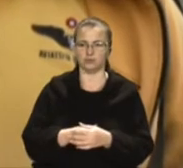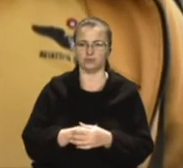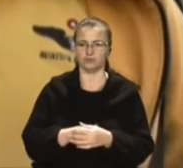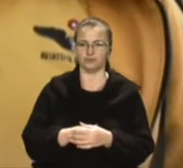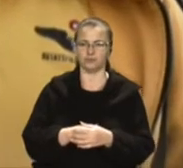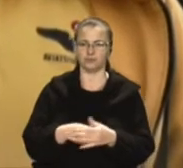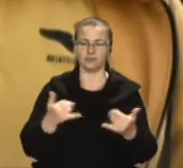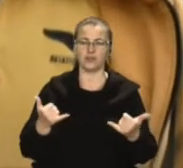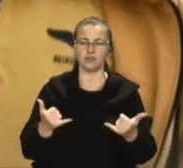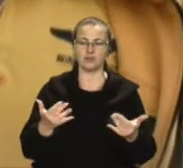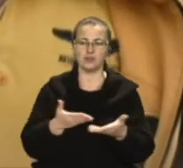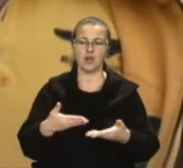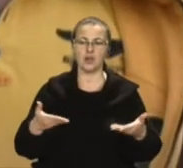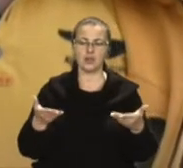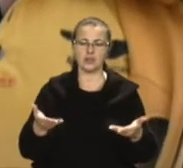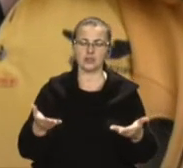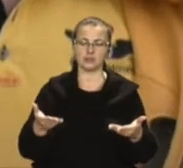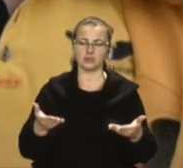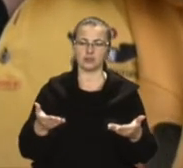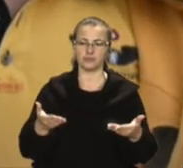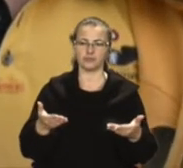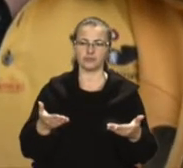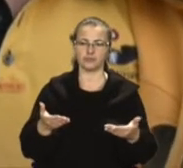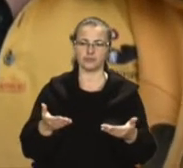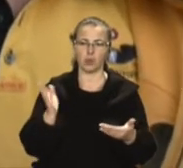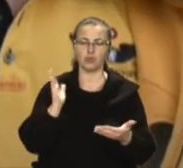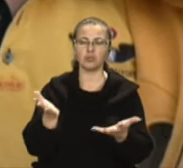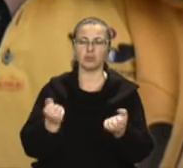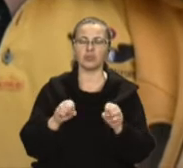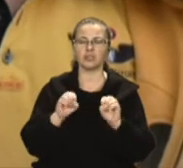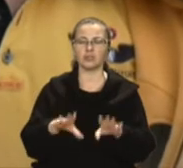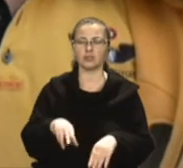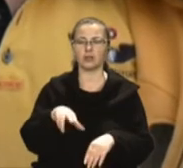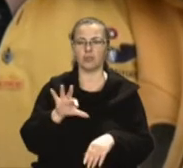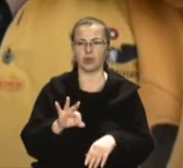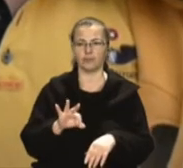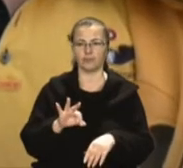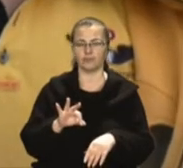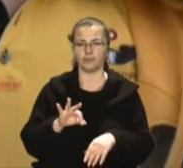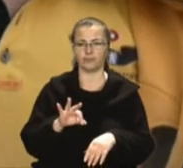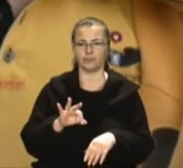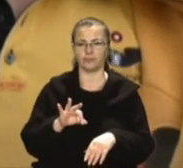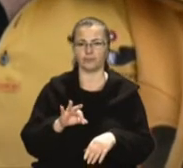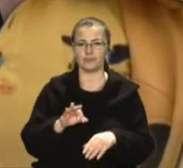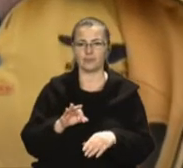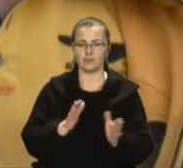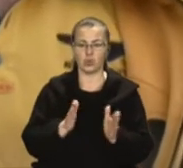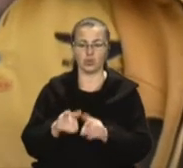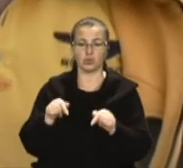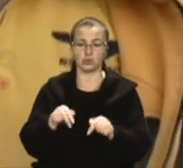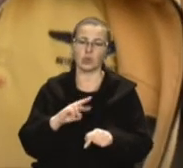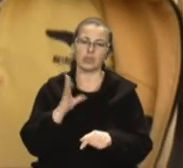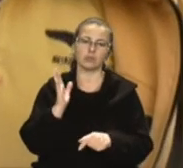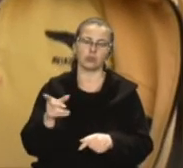зараз ми прийматимемо рішення по мірі того, як будуть люди.